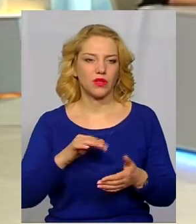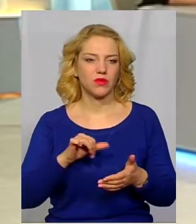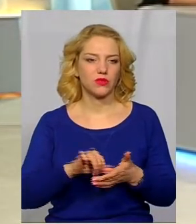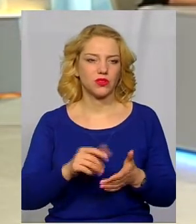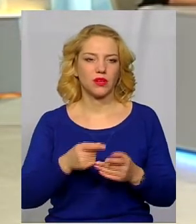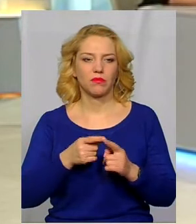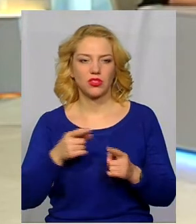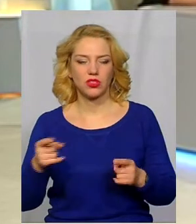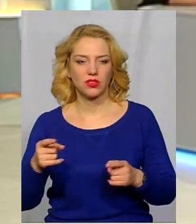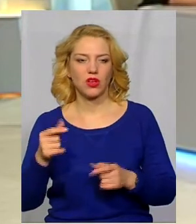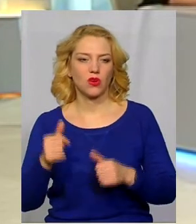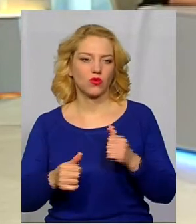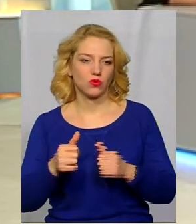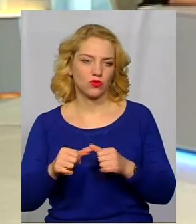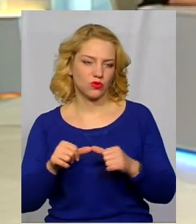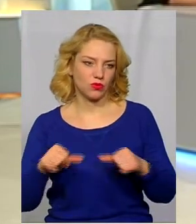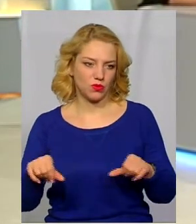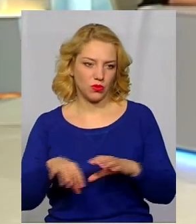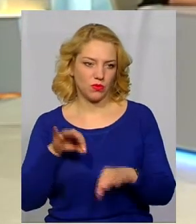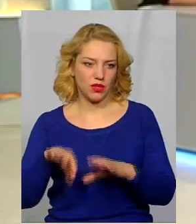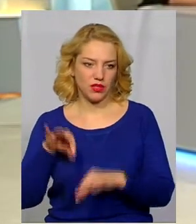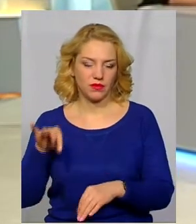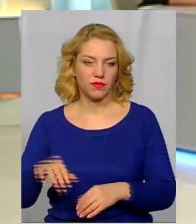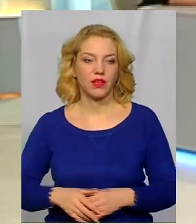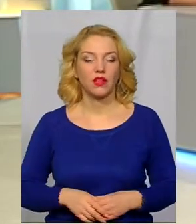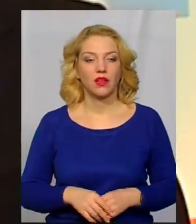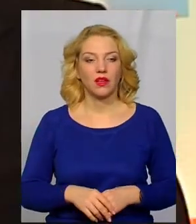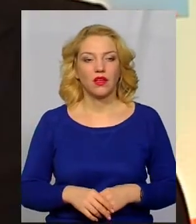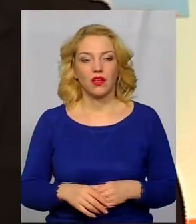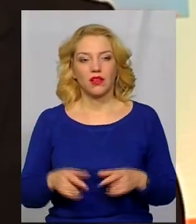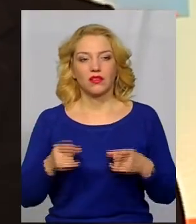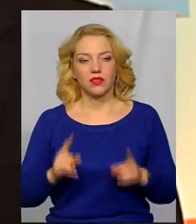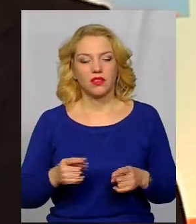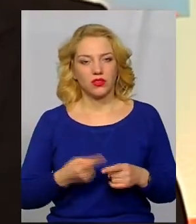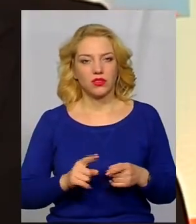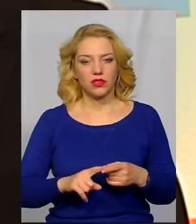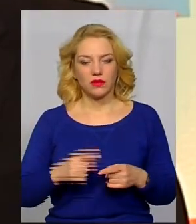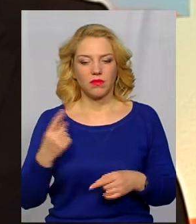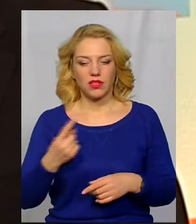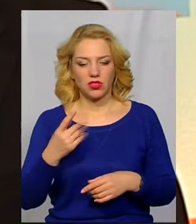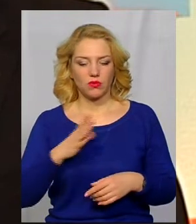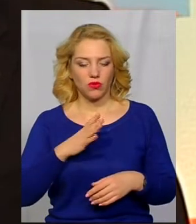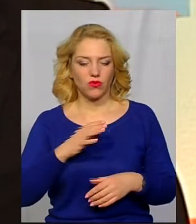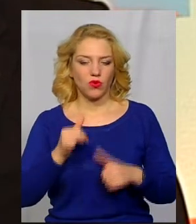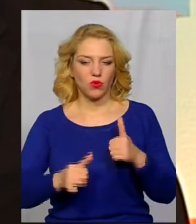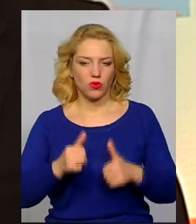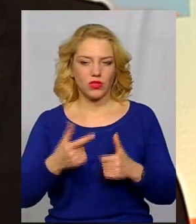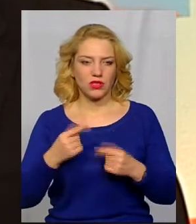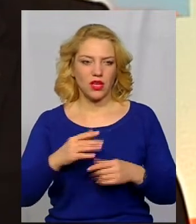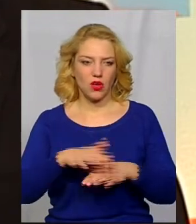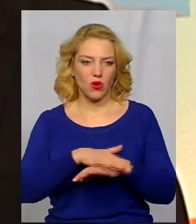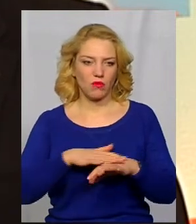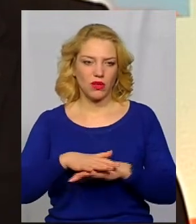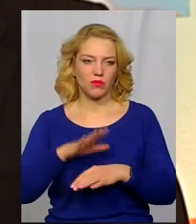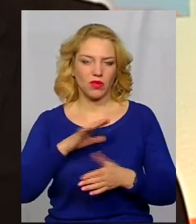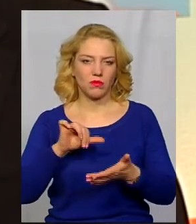Хотіла поправитися. І тут не вийшло. Ми дійсно, це був перший конкурс, де громадськість була присутня в обласній адміністрації.